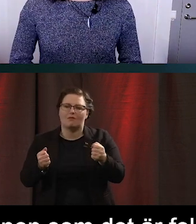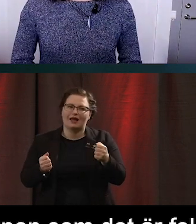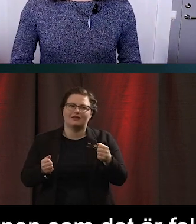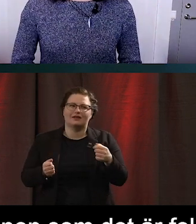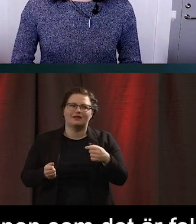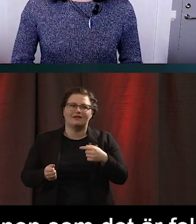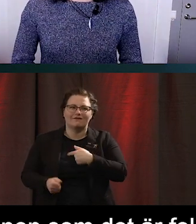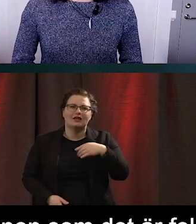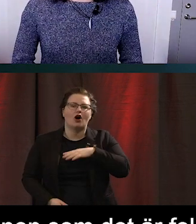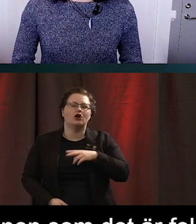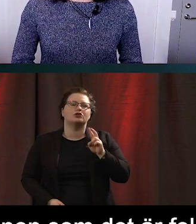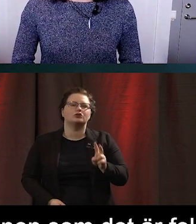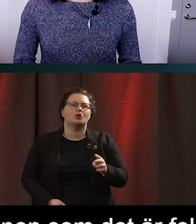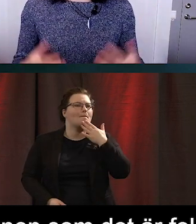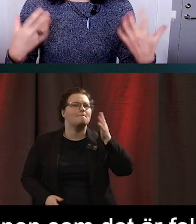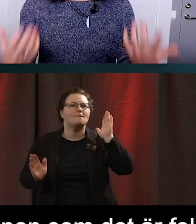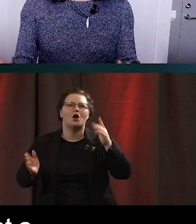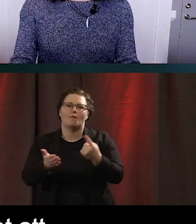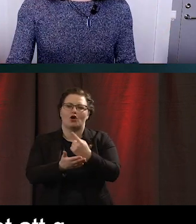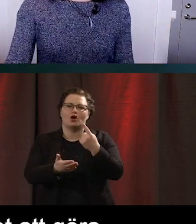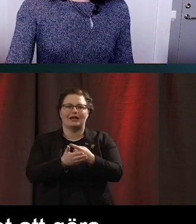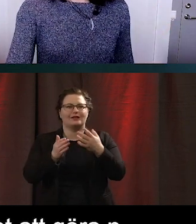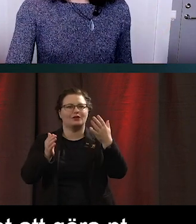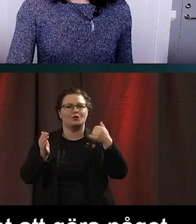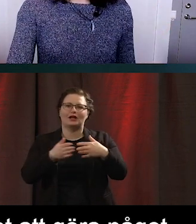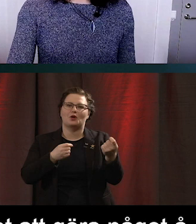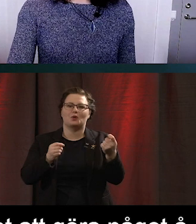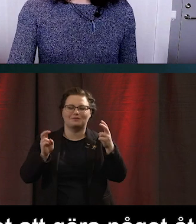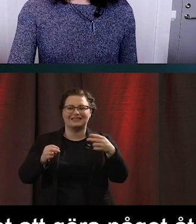möjlighet att göra något åt en förlåtande designer.